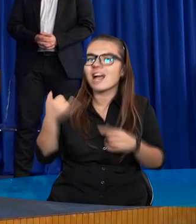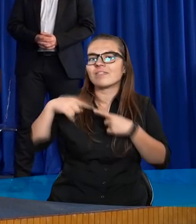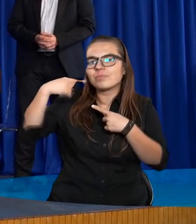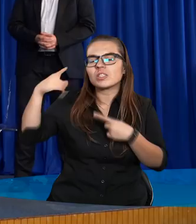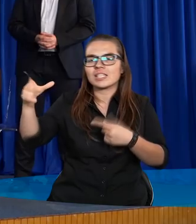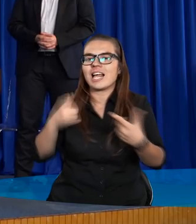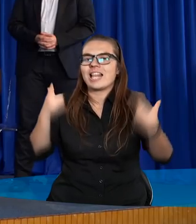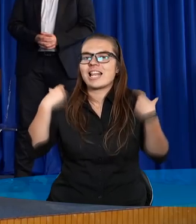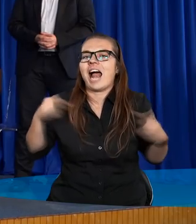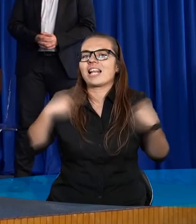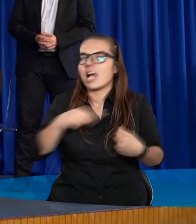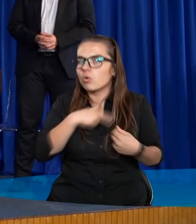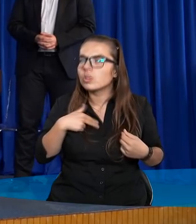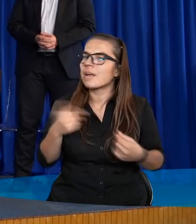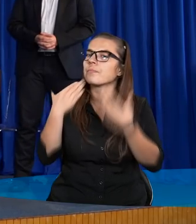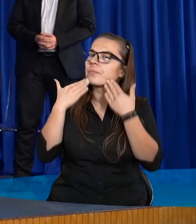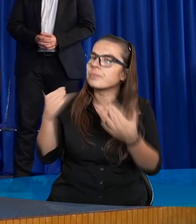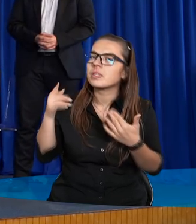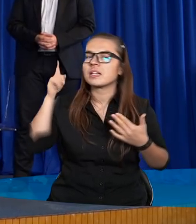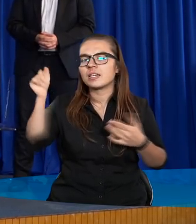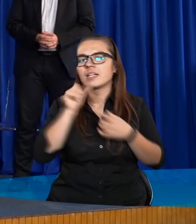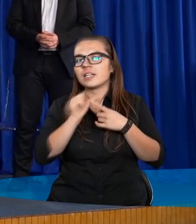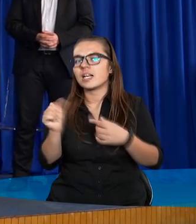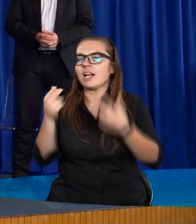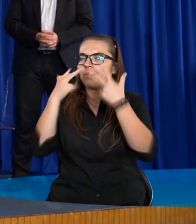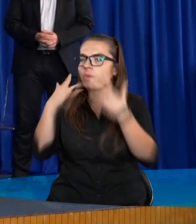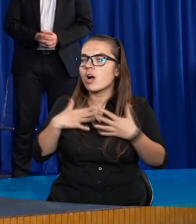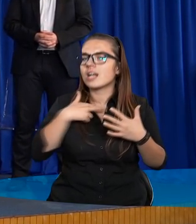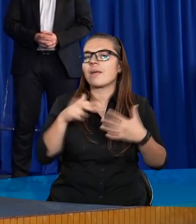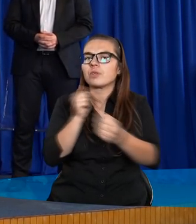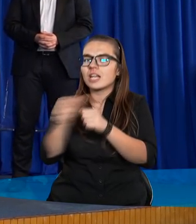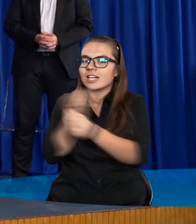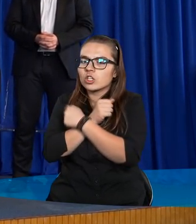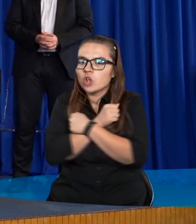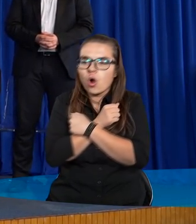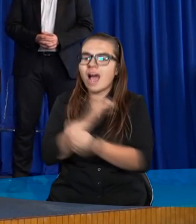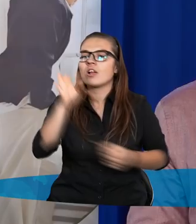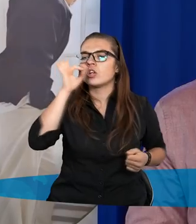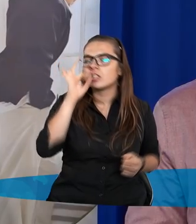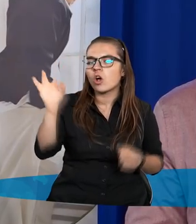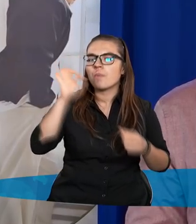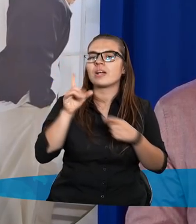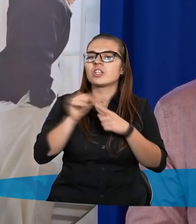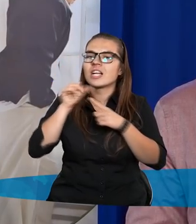wielokrotnie nas zaskakujesz, to jednak dziękujemy, że w swoim słowie pokazałeś, że jesteś kochający, dobry, że jesteś tym, który